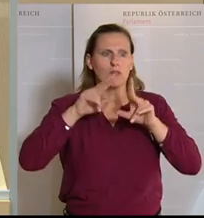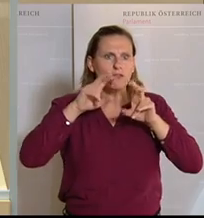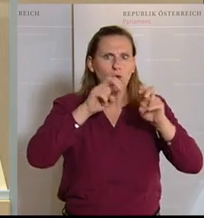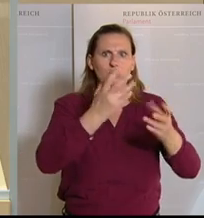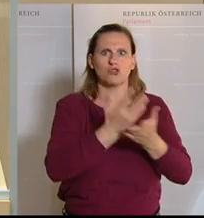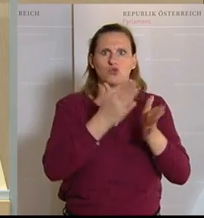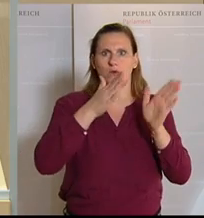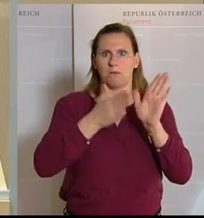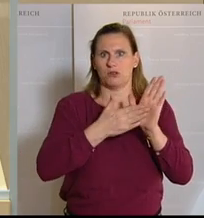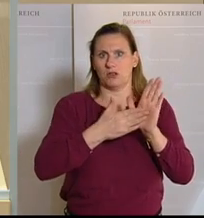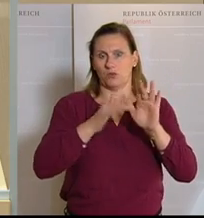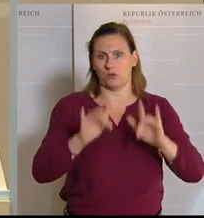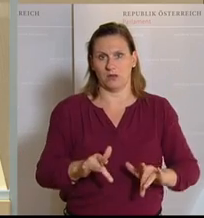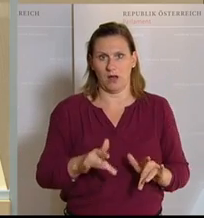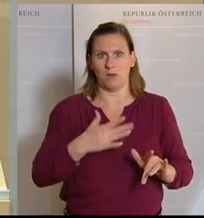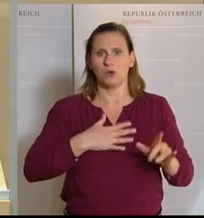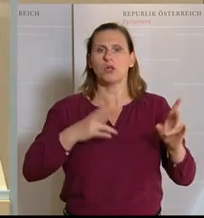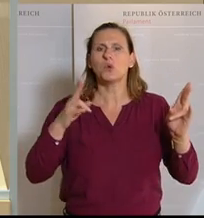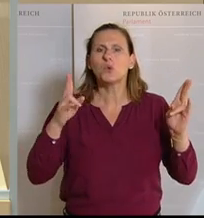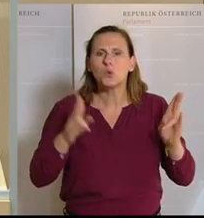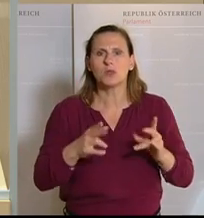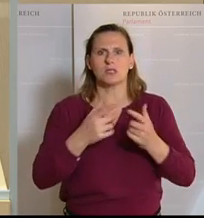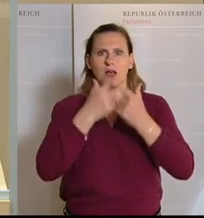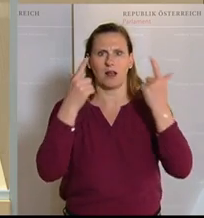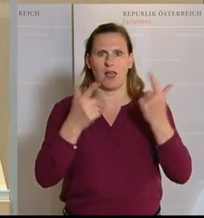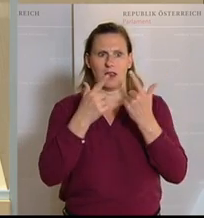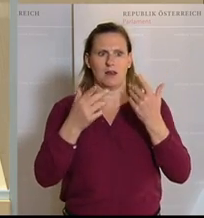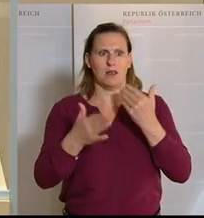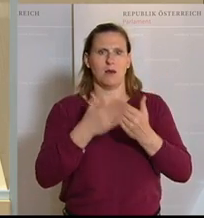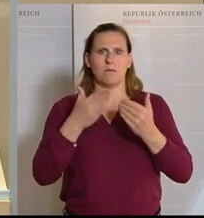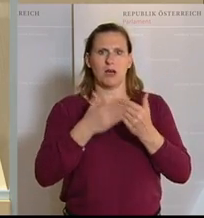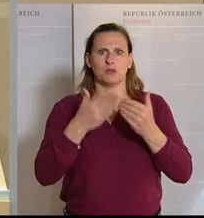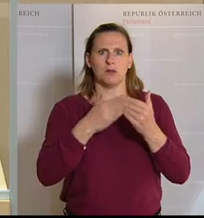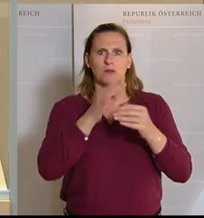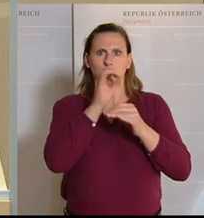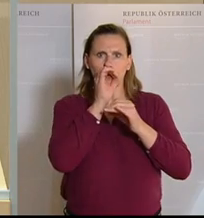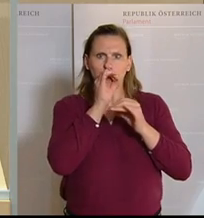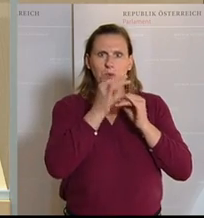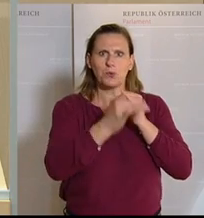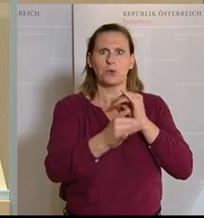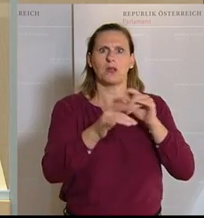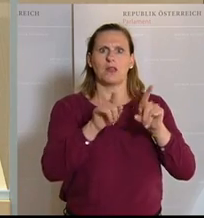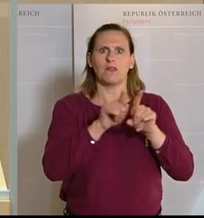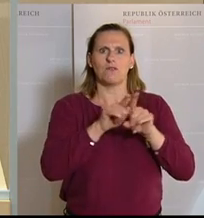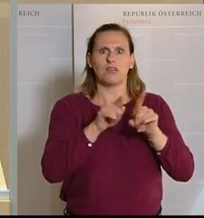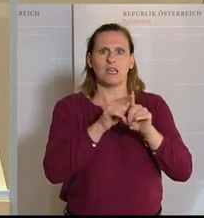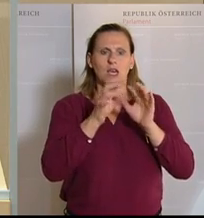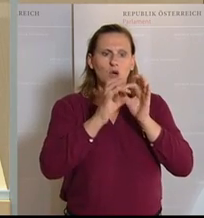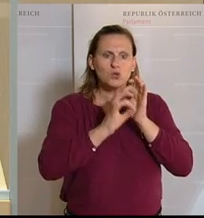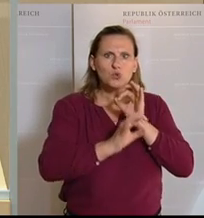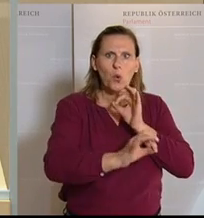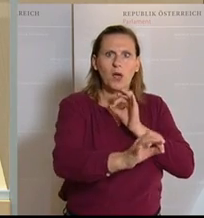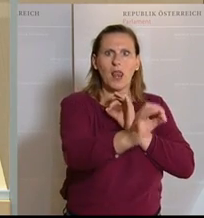Muskik-Universität Wien. Ich möchte nur ganz kurz erklären, ein Blasinstrument ist eine sogenannte stehende Luftsäule, die durch